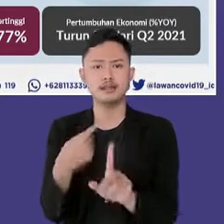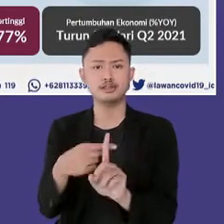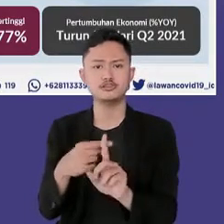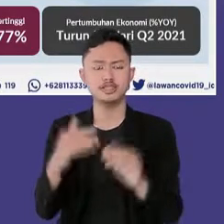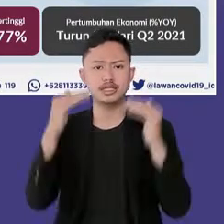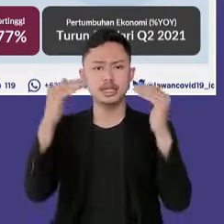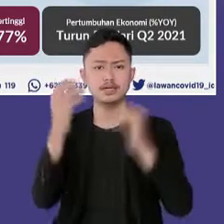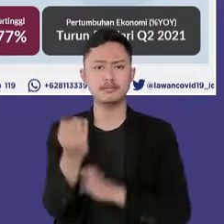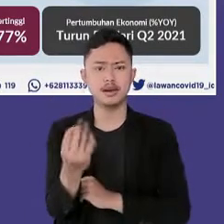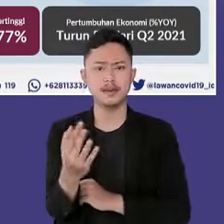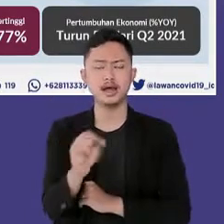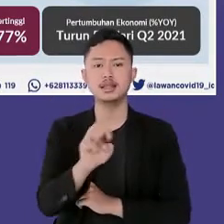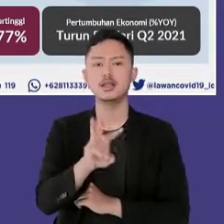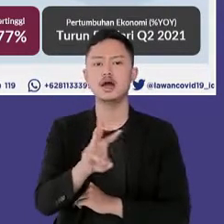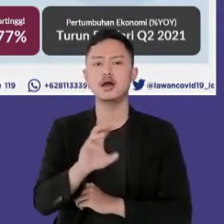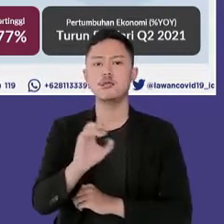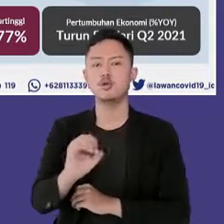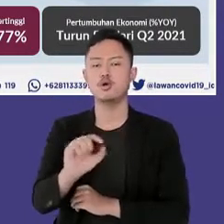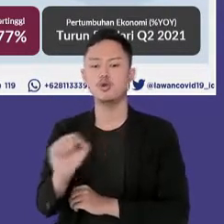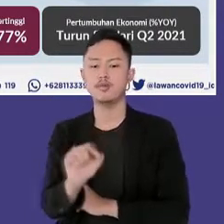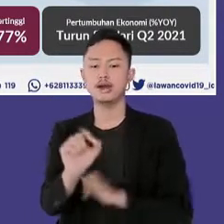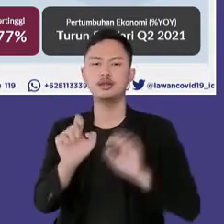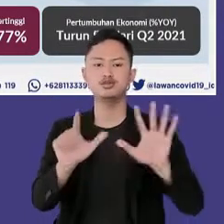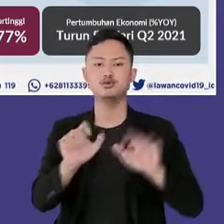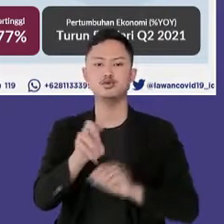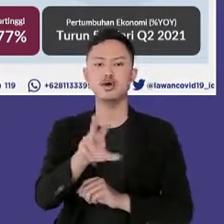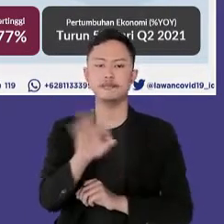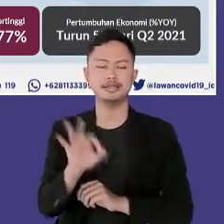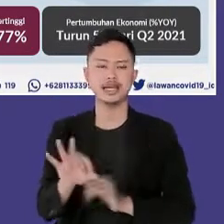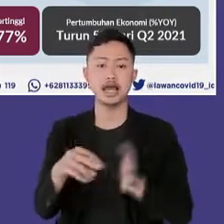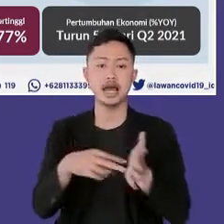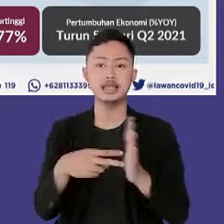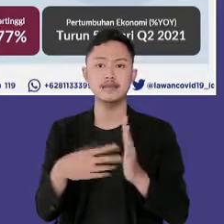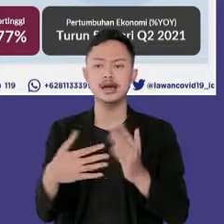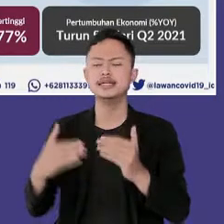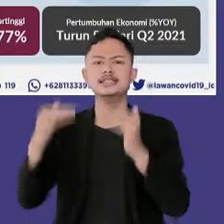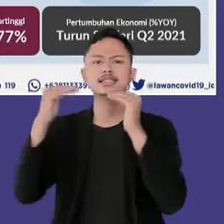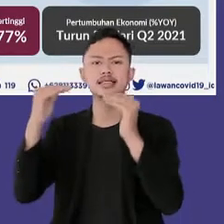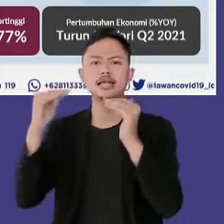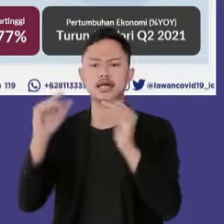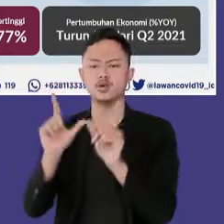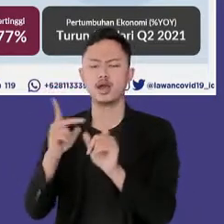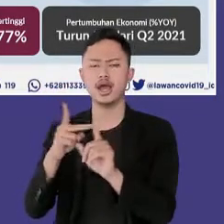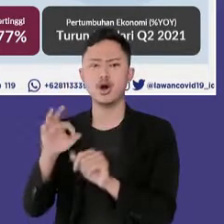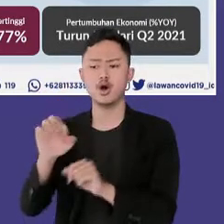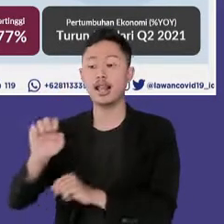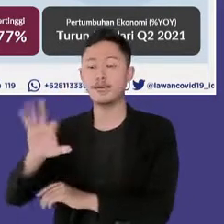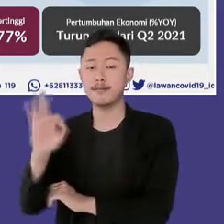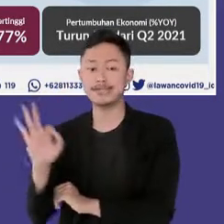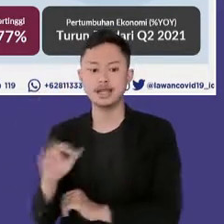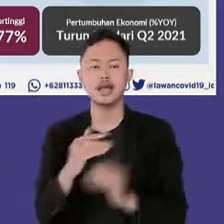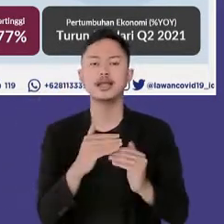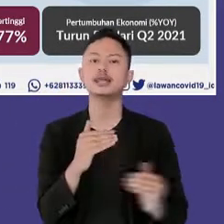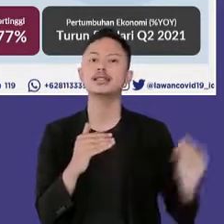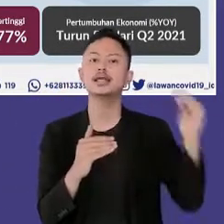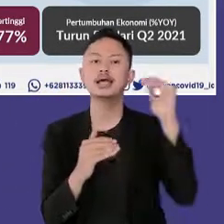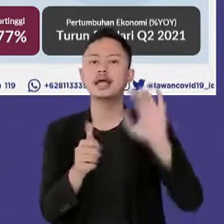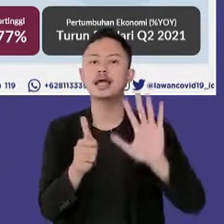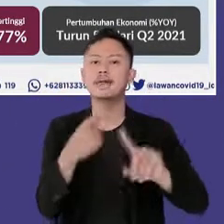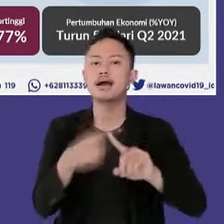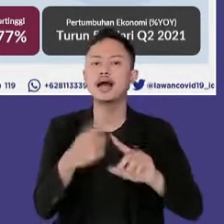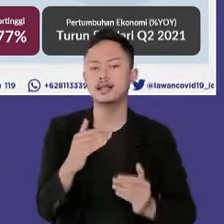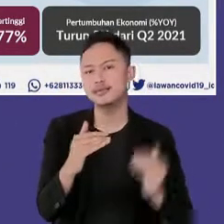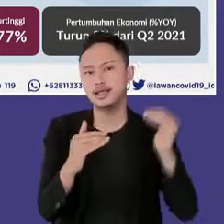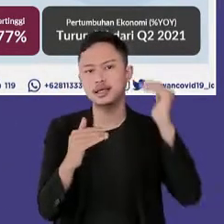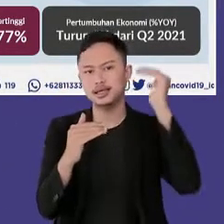30,72% yaitu 6 kali lipat dari standar yang ditetapkan oleh WHO terlebih pula